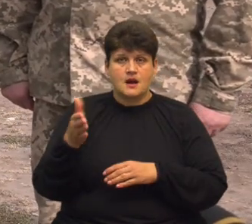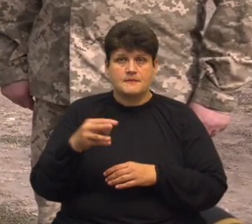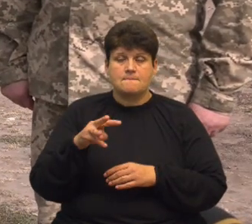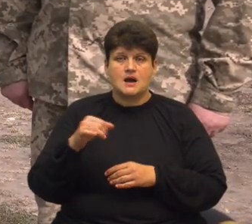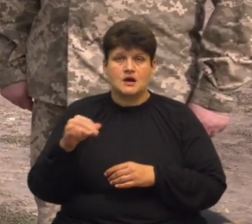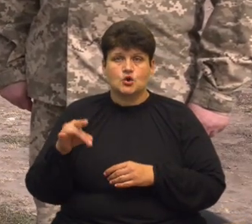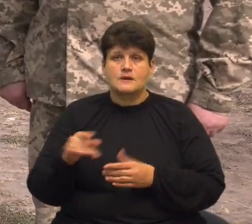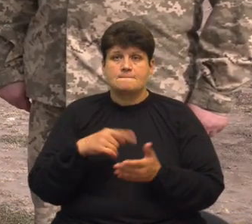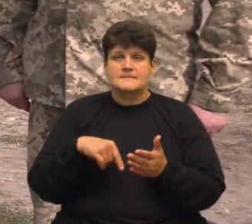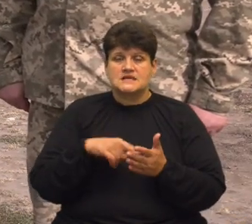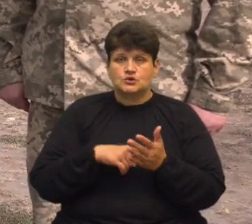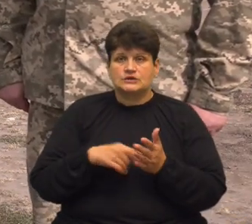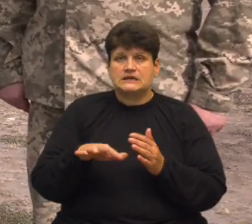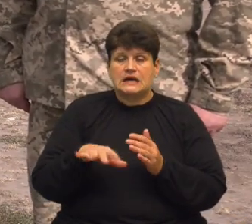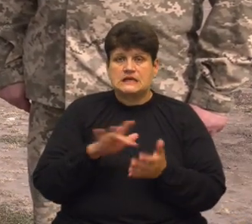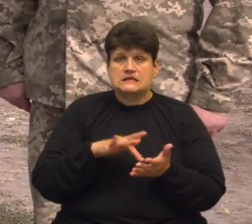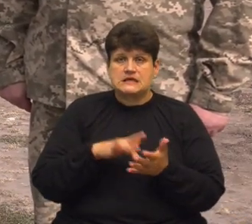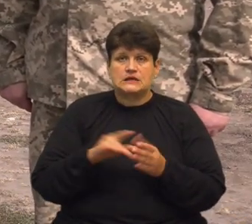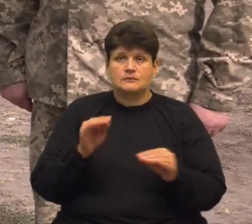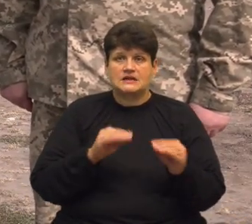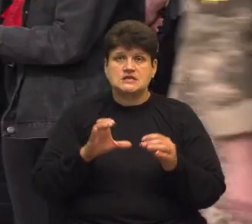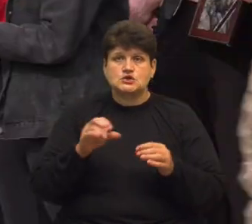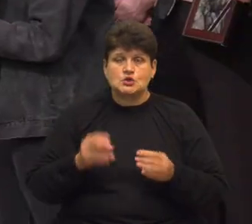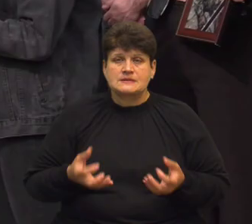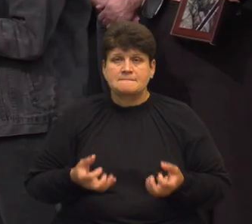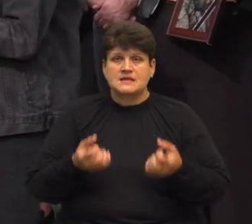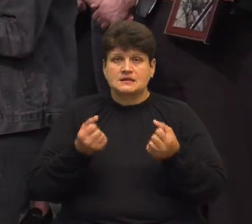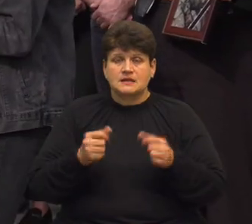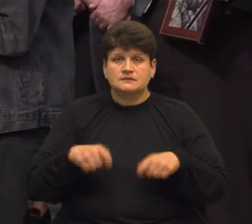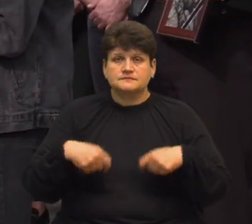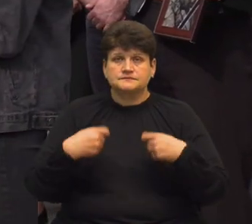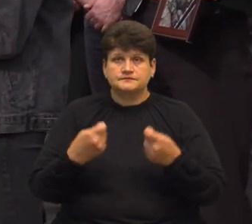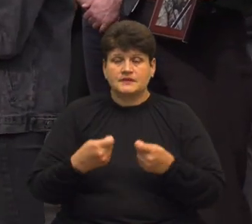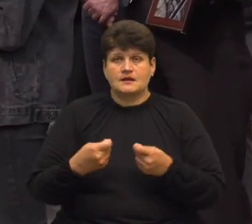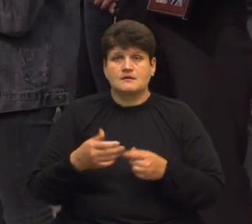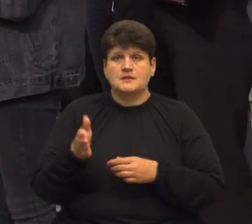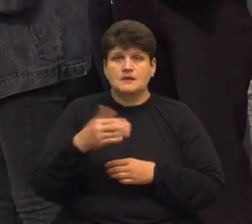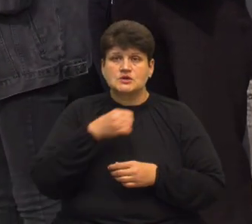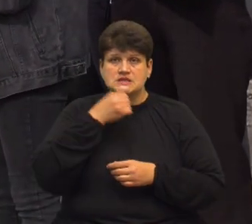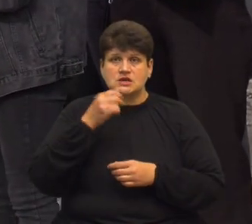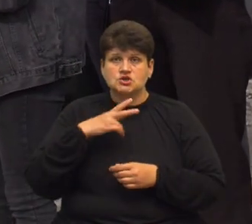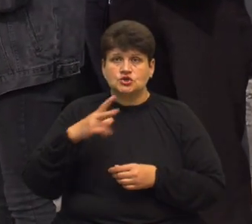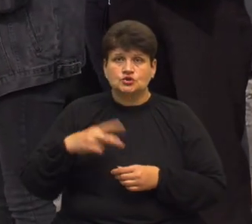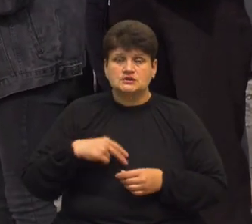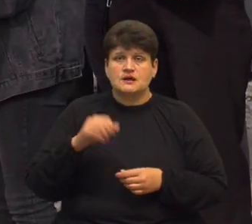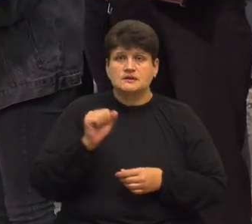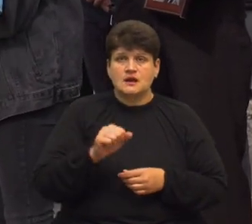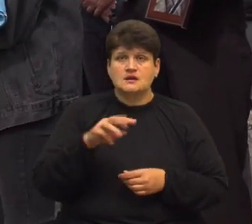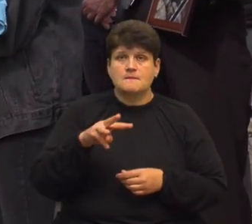територіального центру комплектування та соціальної підтримки Володимир Борощак вручив прапор старшій доньці загиблого Андріані Мазур.